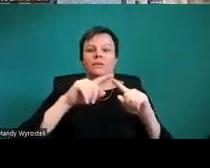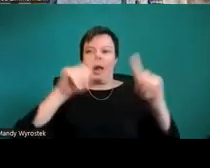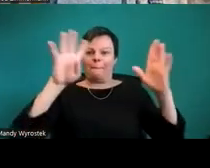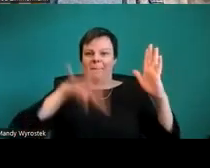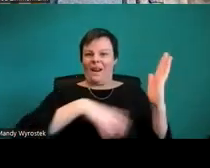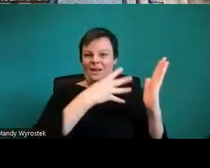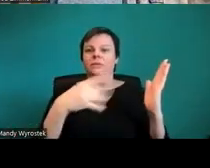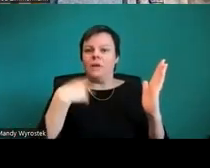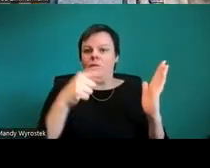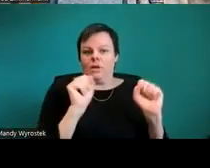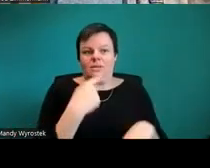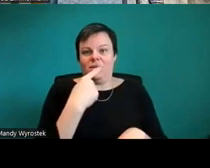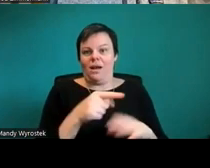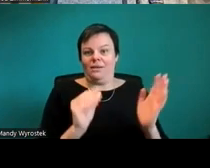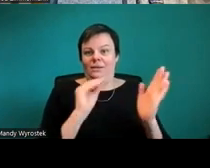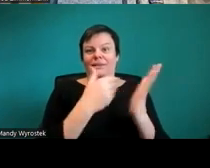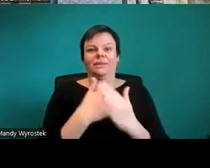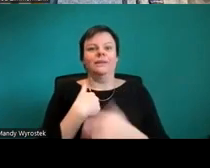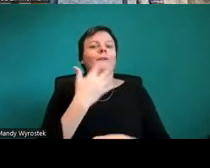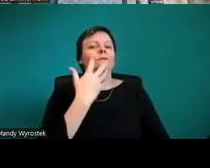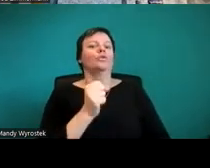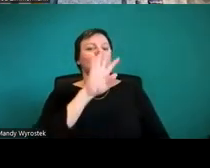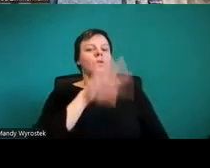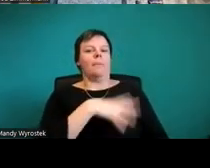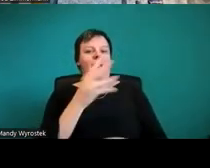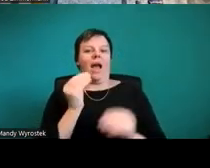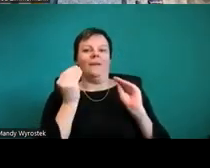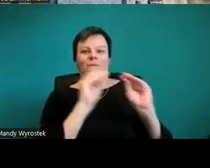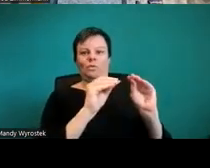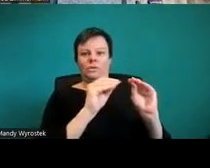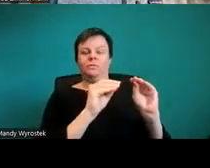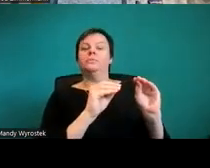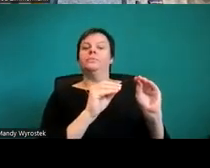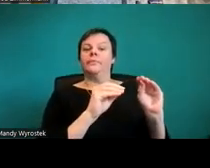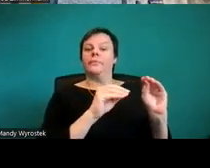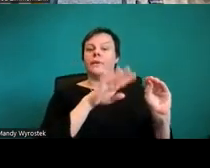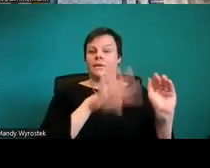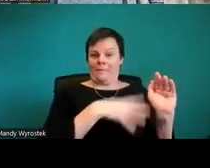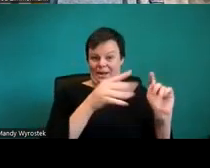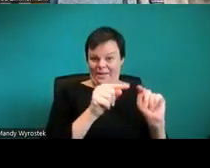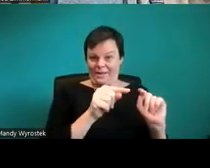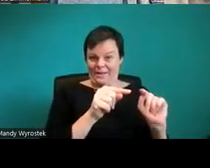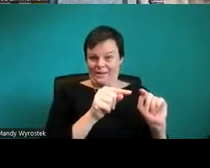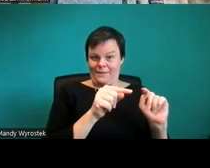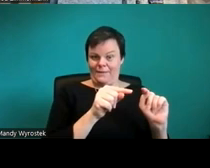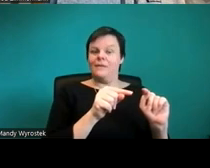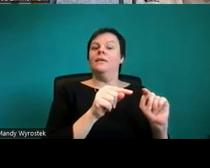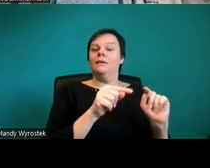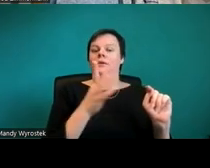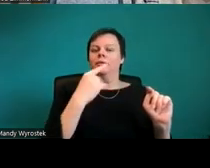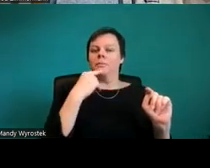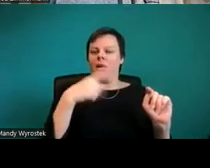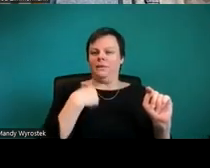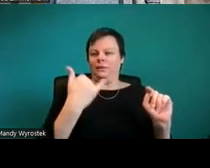Tabelle, sagen wir vier Spalten, zwei Zählen. Und mache hier meine